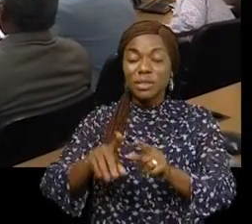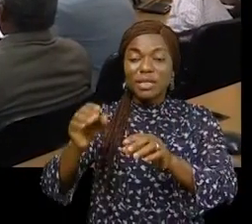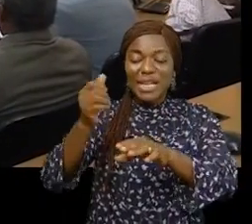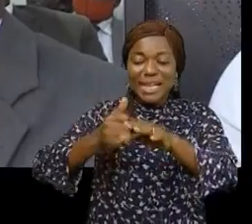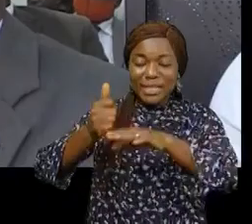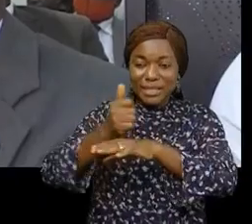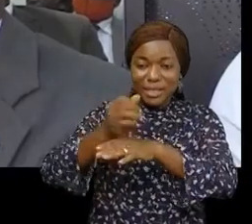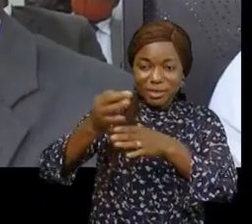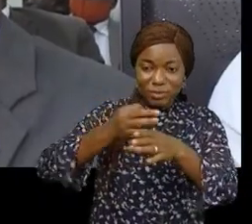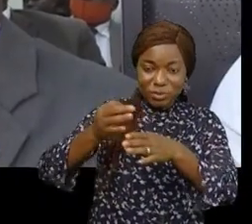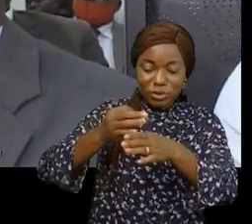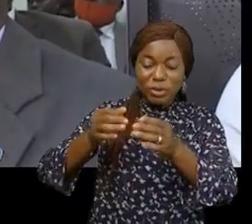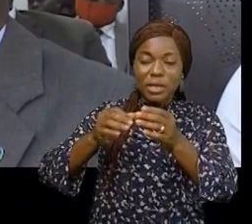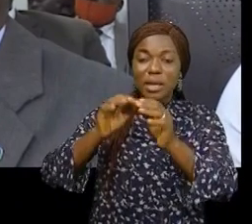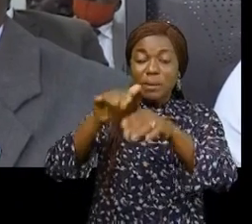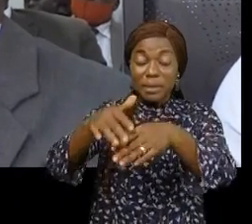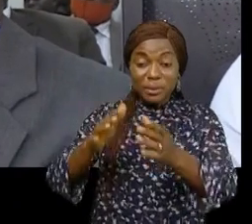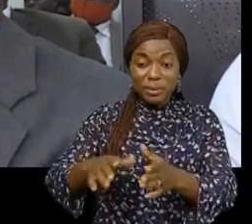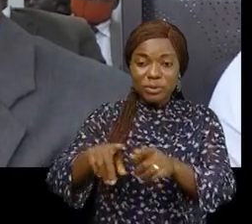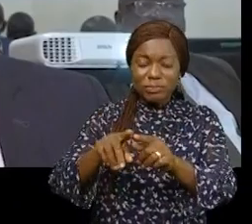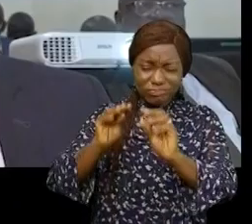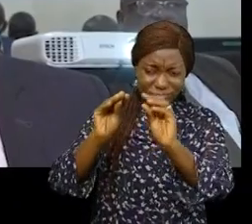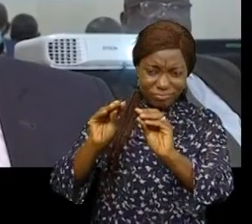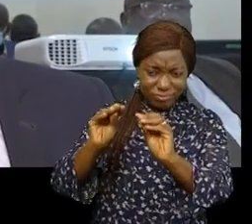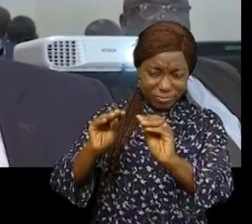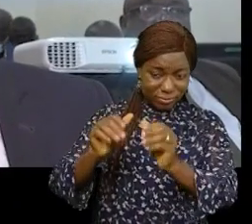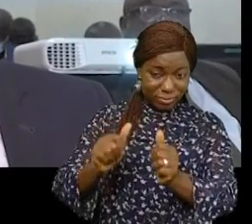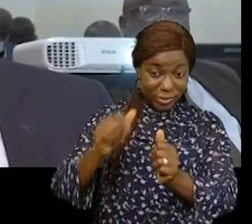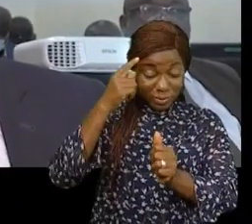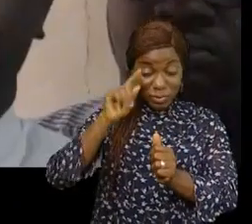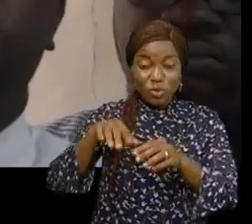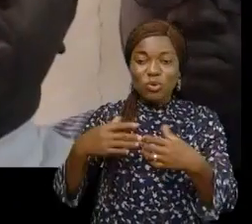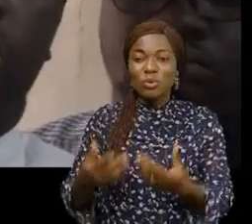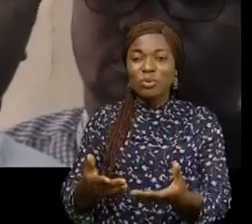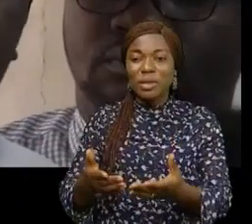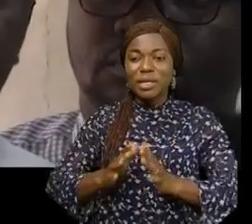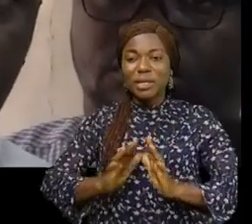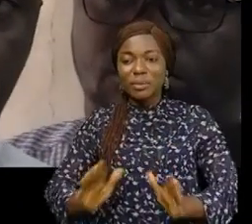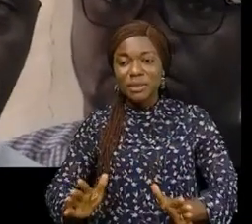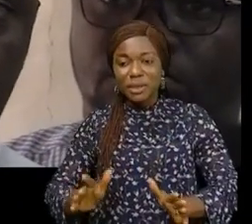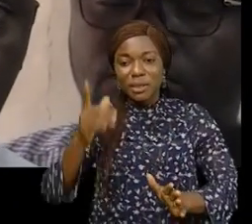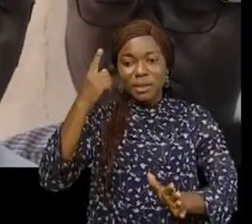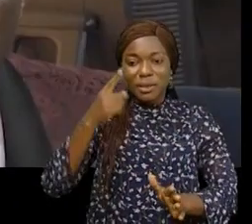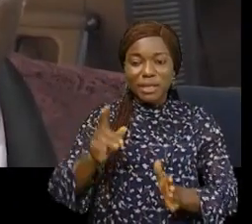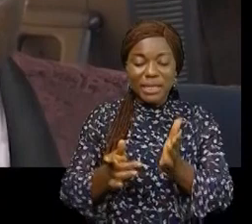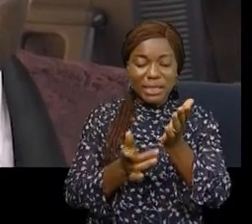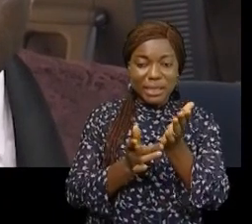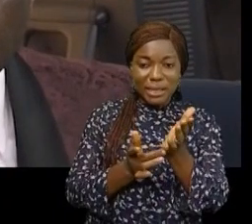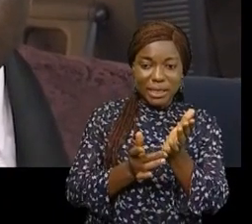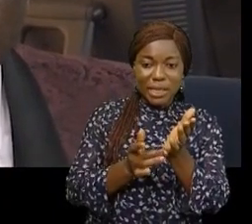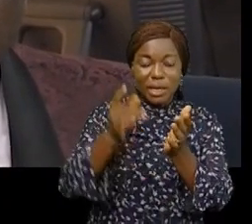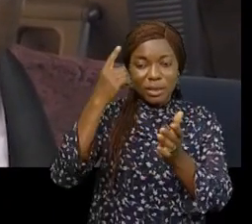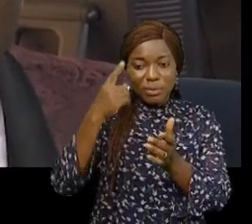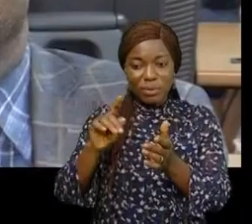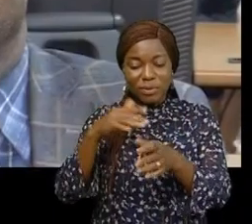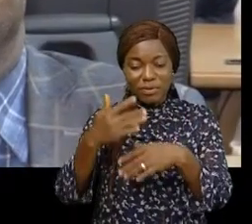formation les participants seront outillés en plus des aptitudes et compétences des méthodes et techniques avec des outils